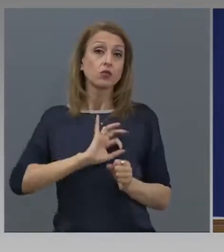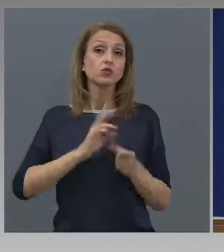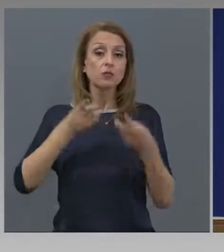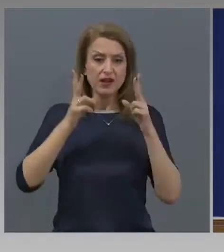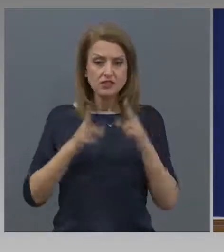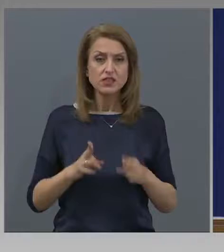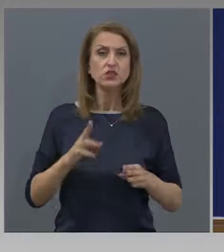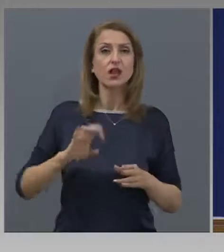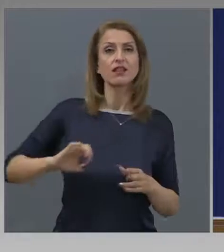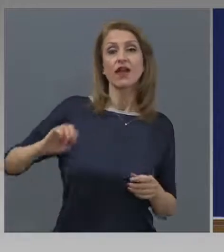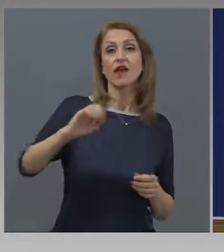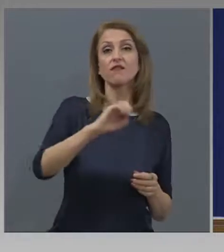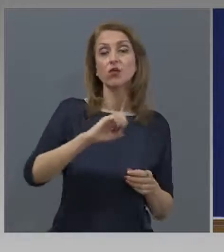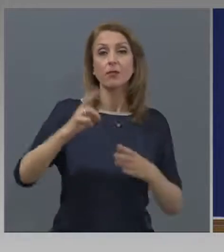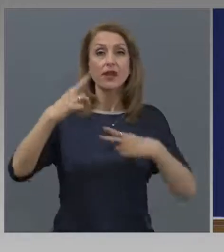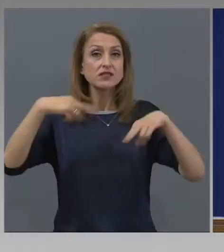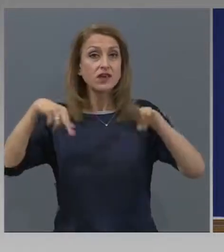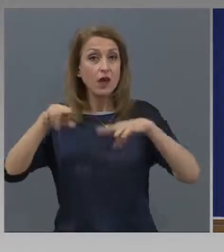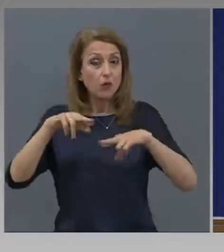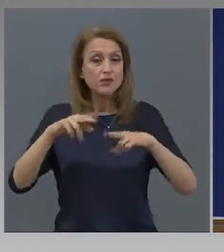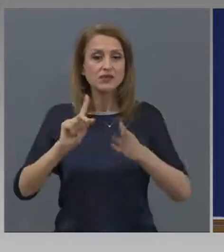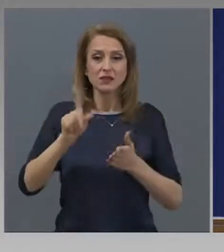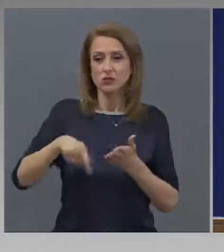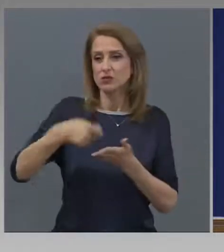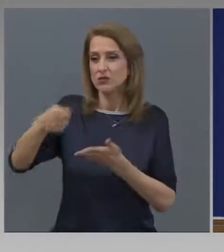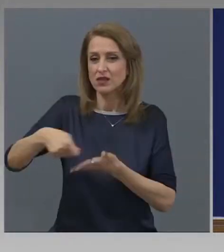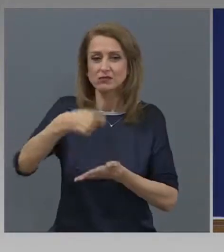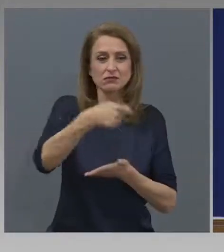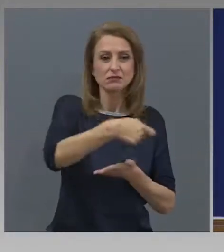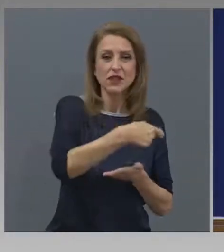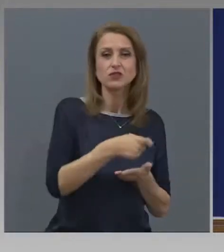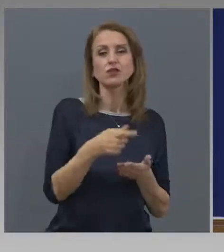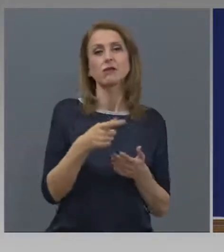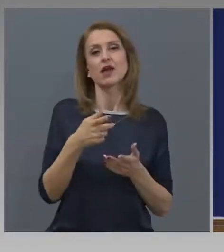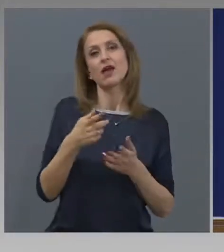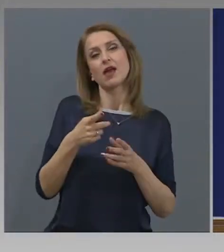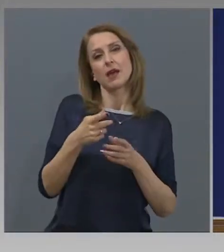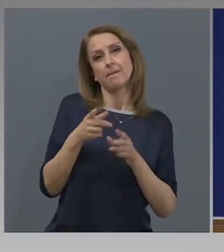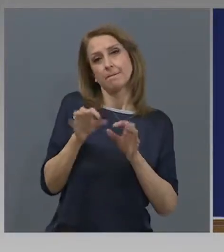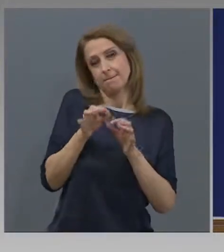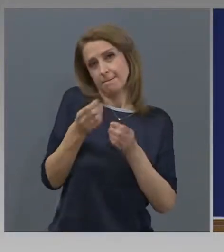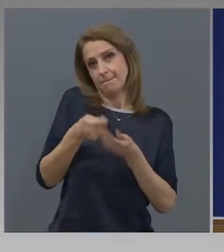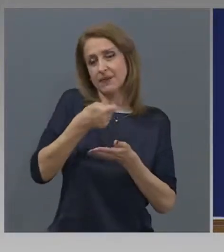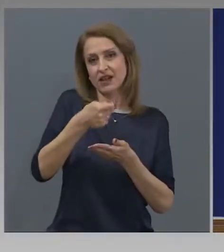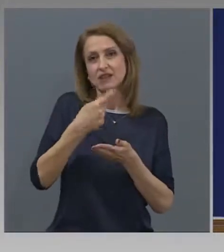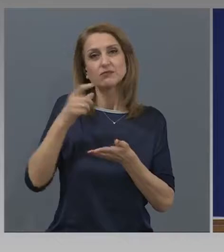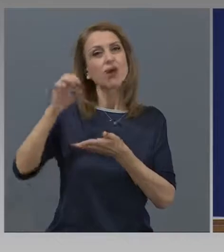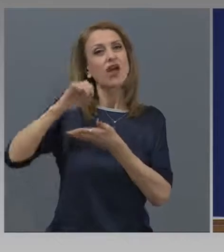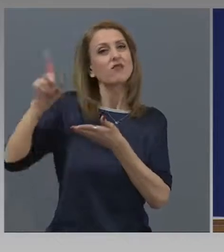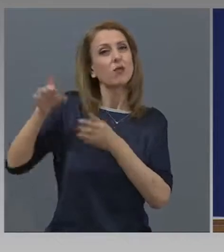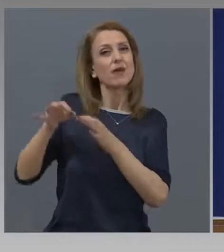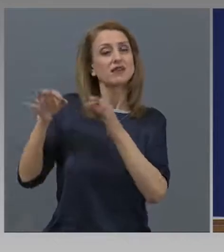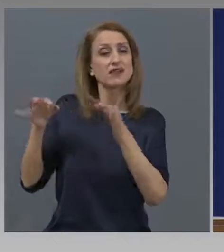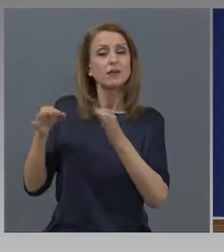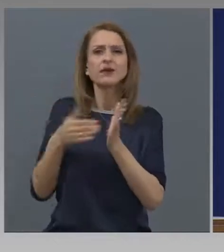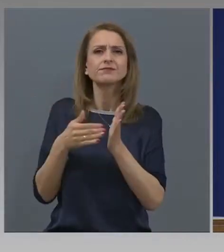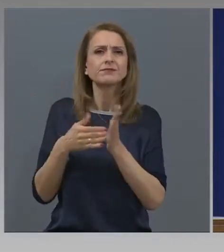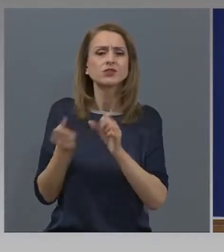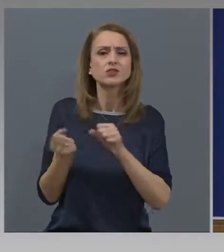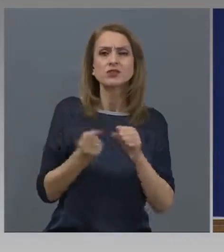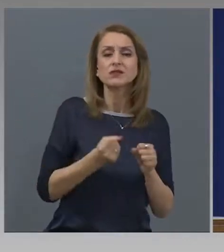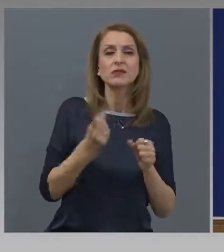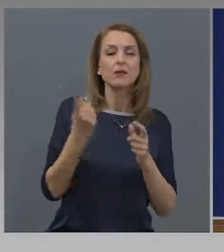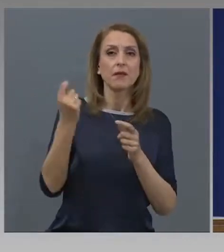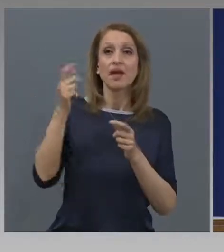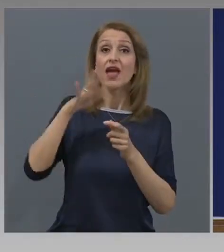комисия, за това да можем да започнем изплащането на средства по мярката. Причината да се забавим е първо, че беше сменен формуляра от